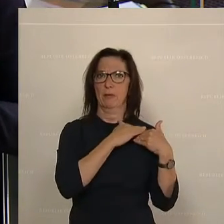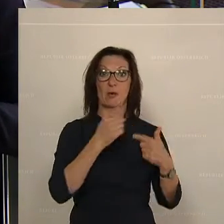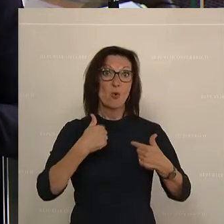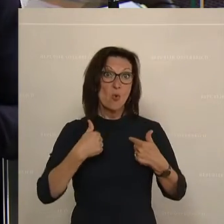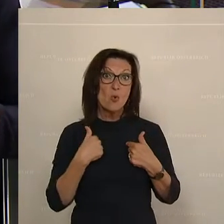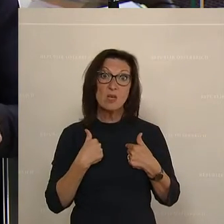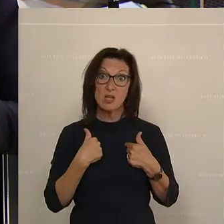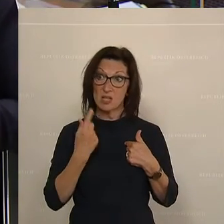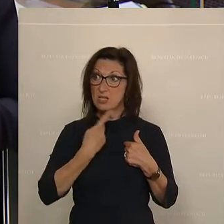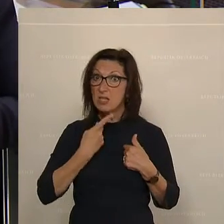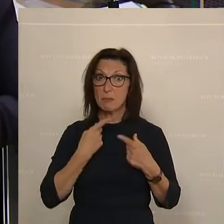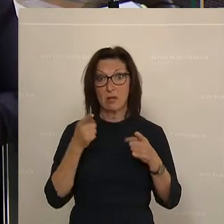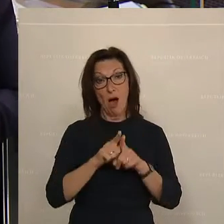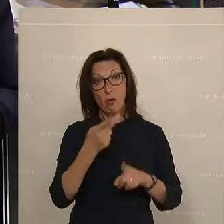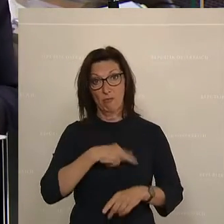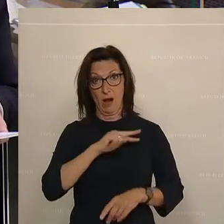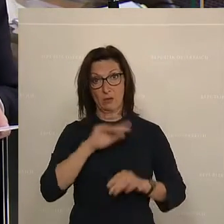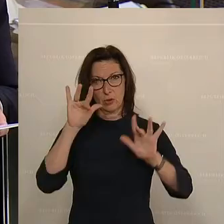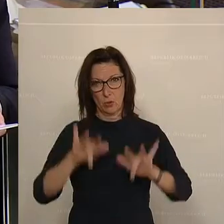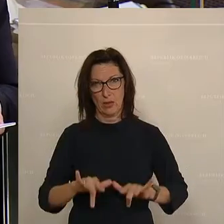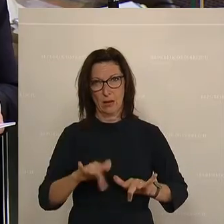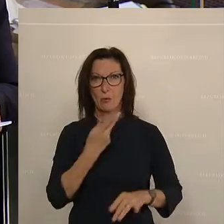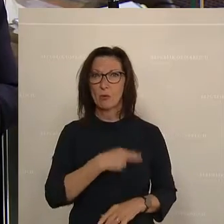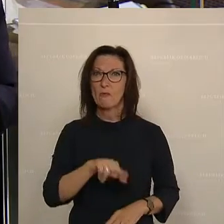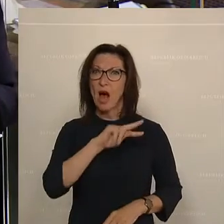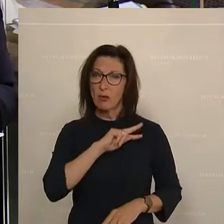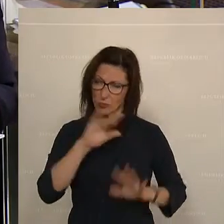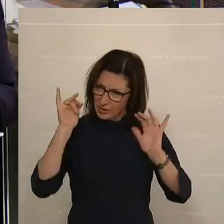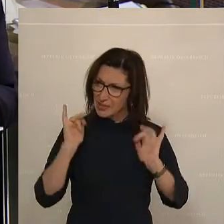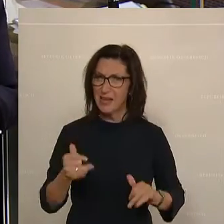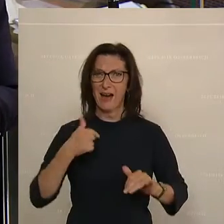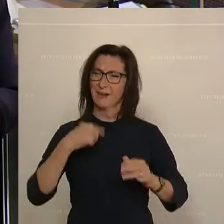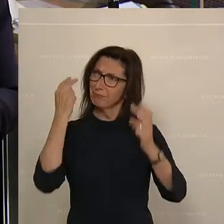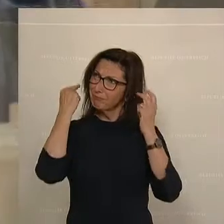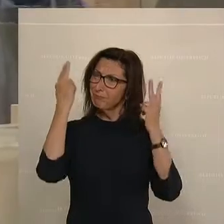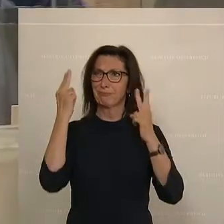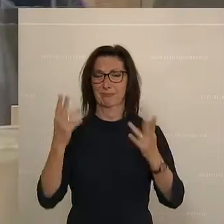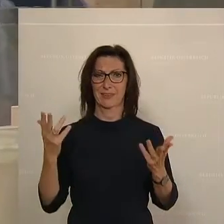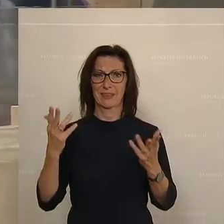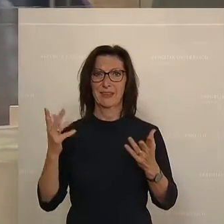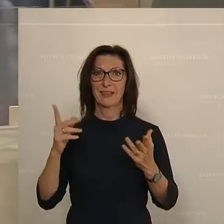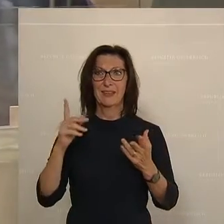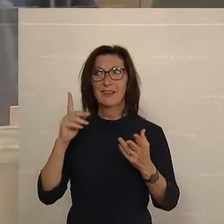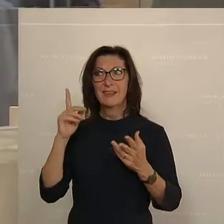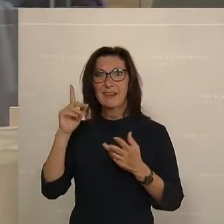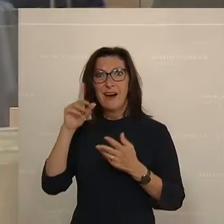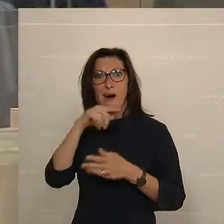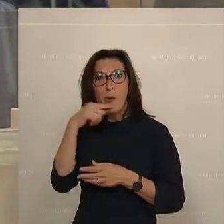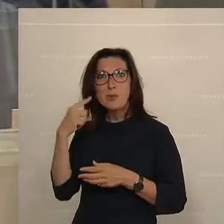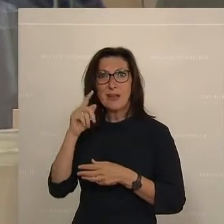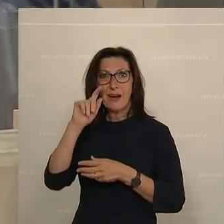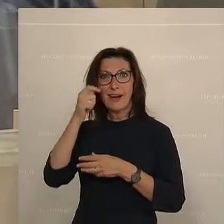weitreichende Verantwortung. Und zu dieser Verantwortung stehe ich. Je schneller wir den Ausstieg aus